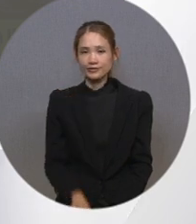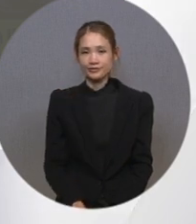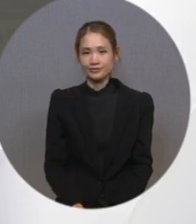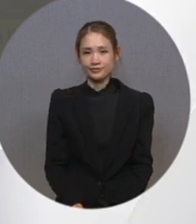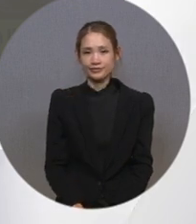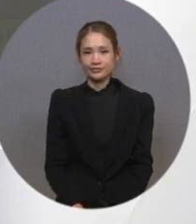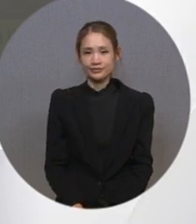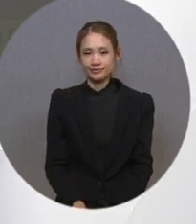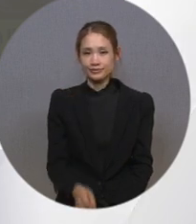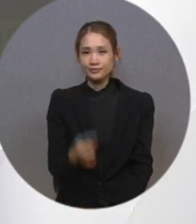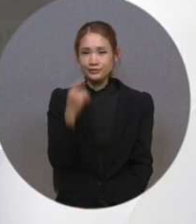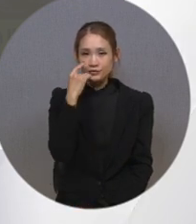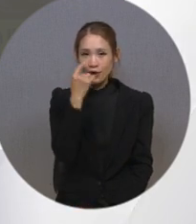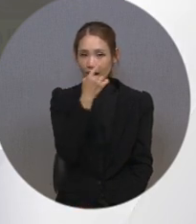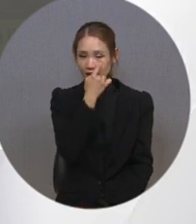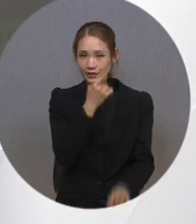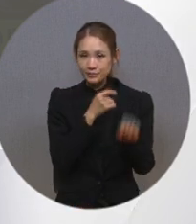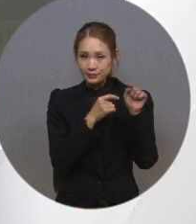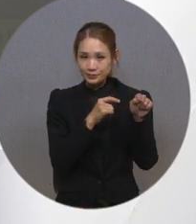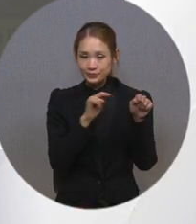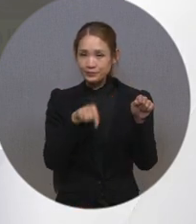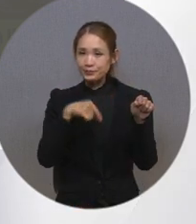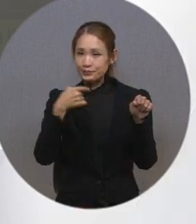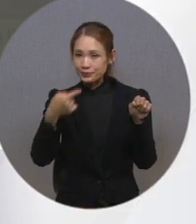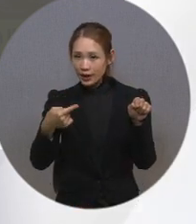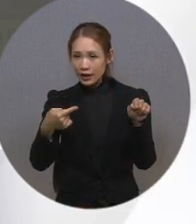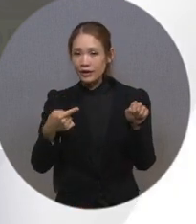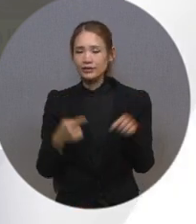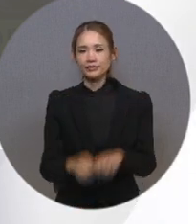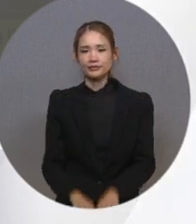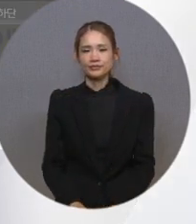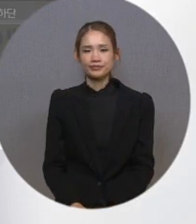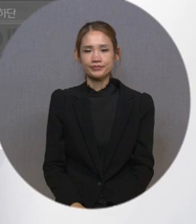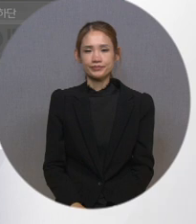확인 버튼을 눌러 자막 설정에 진입합니다.